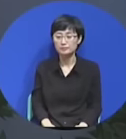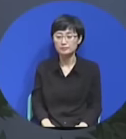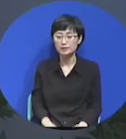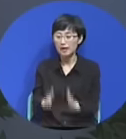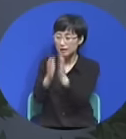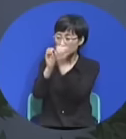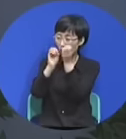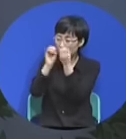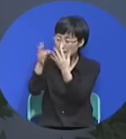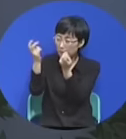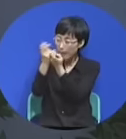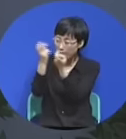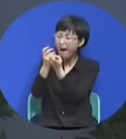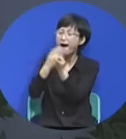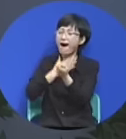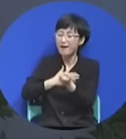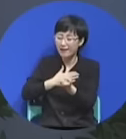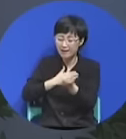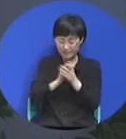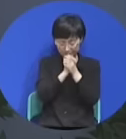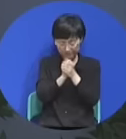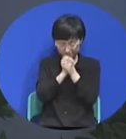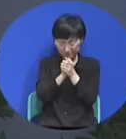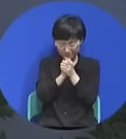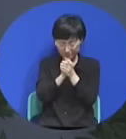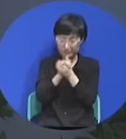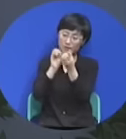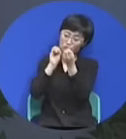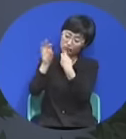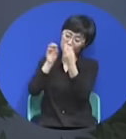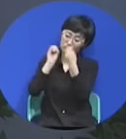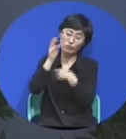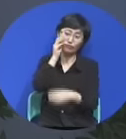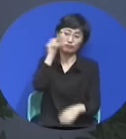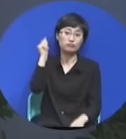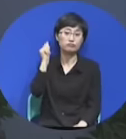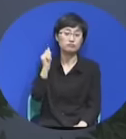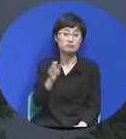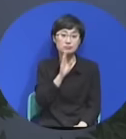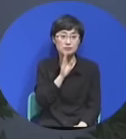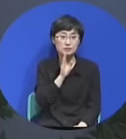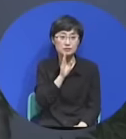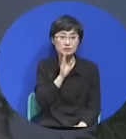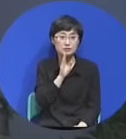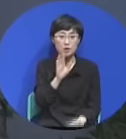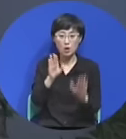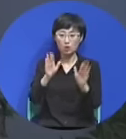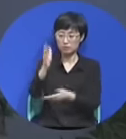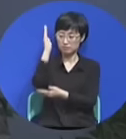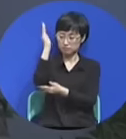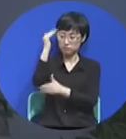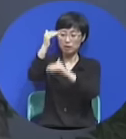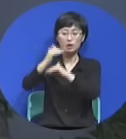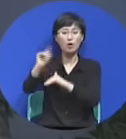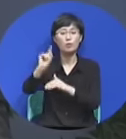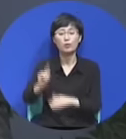그래야 말씀이 살아 역사 역사 신호 이게 지금 무슨 말씀입니까?